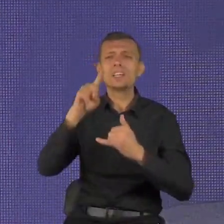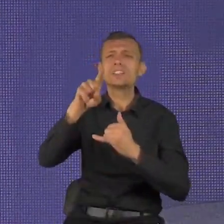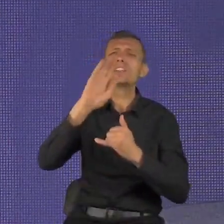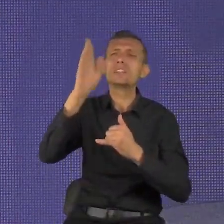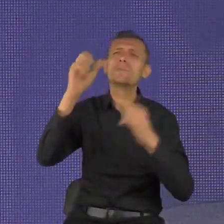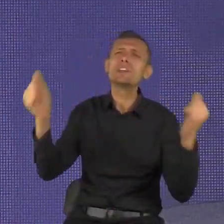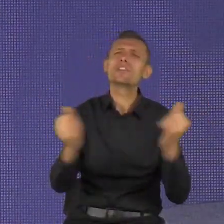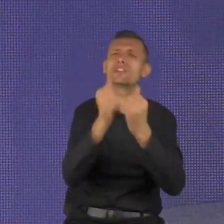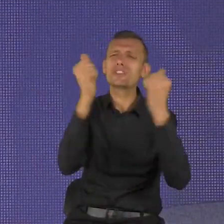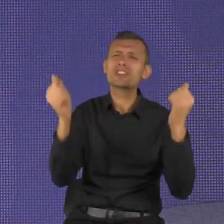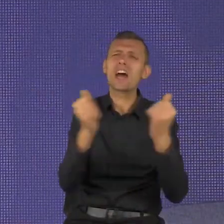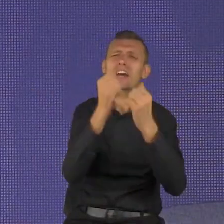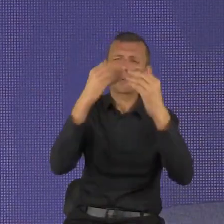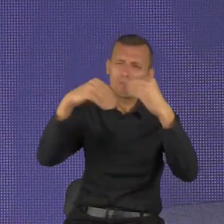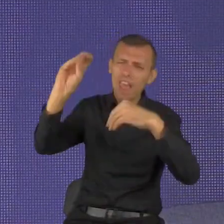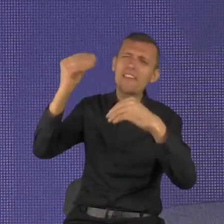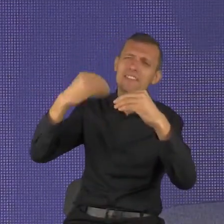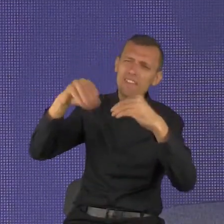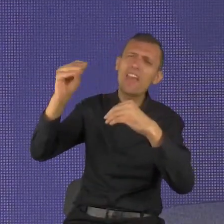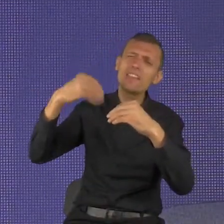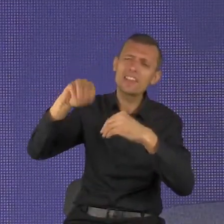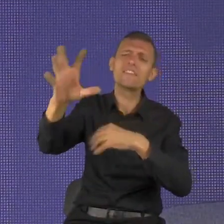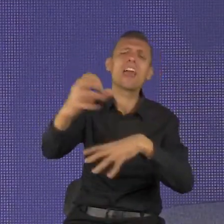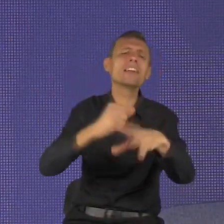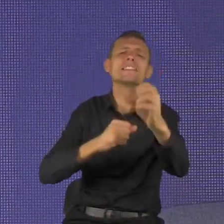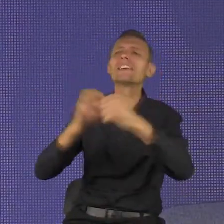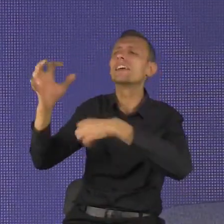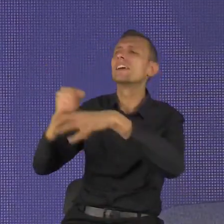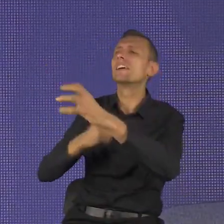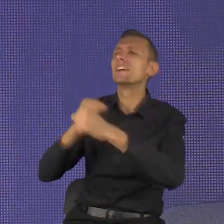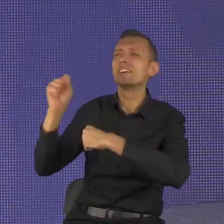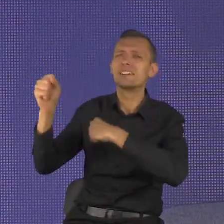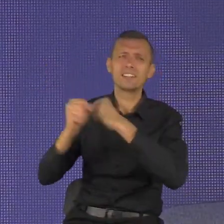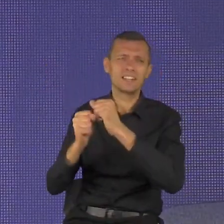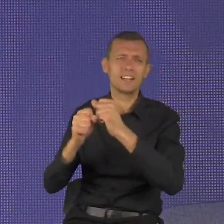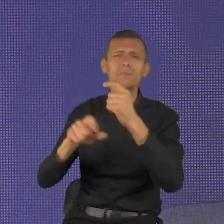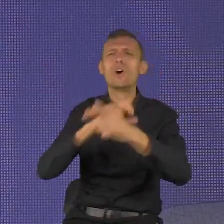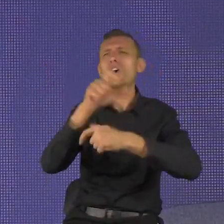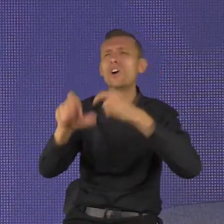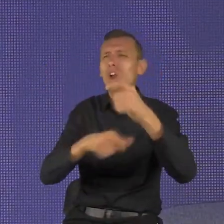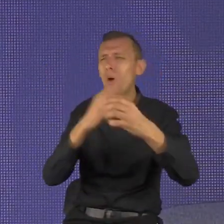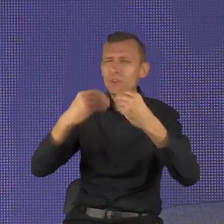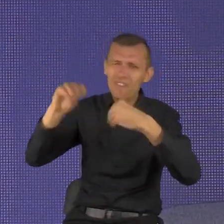szczęśliwym, a robienie więcej nie uczyni cię bardziej wartościowym.